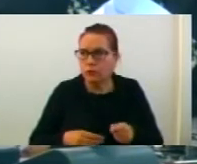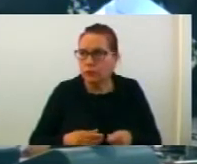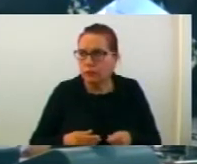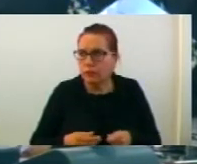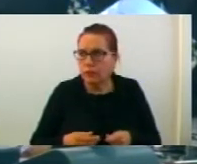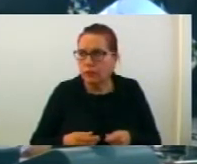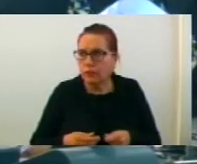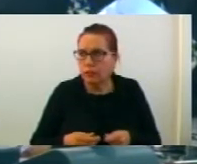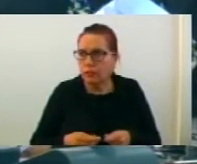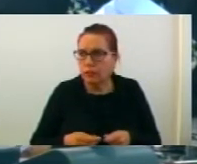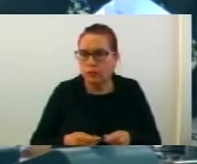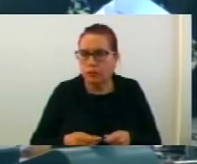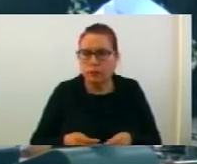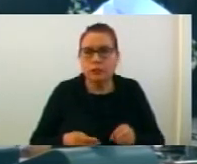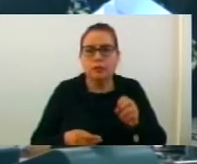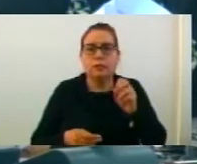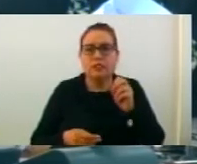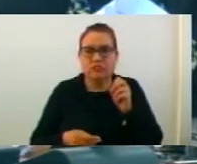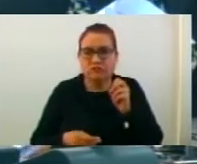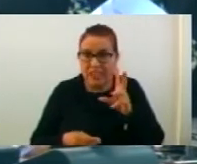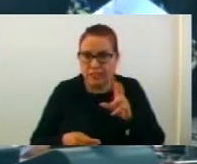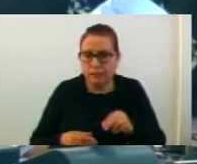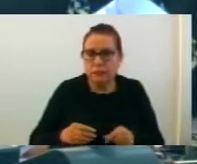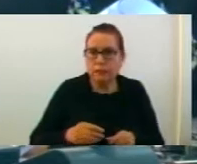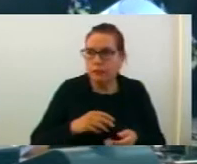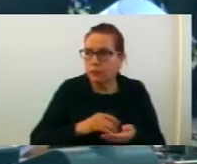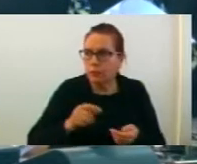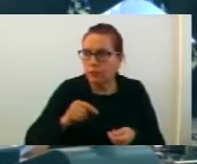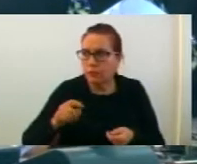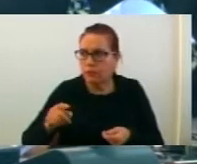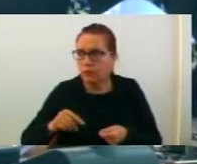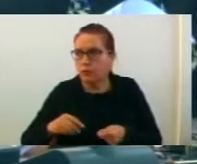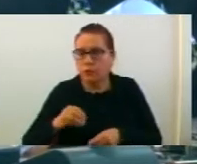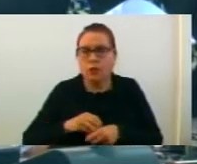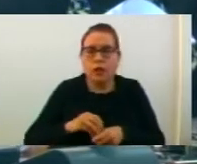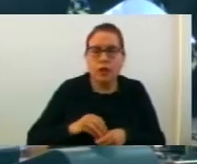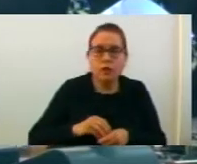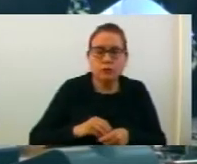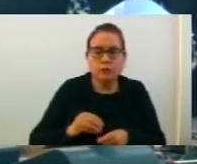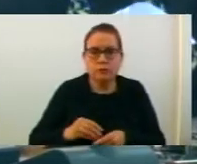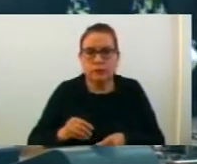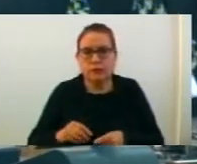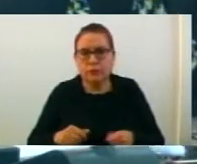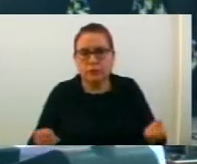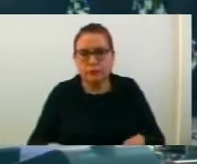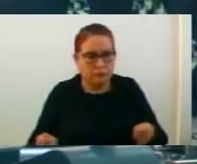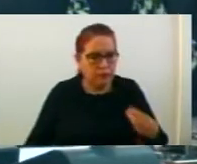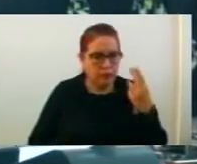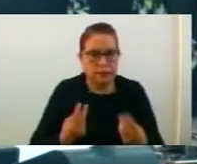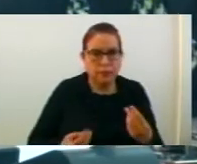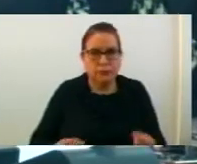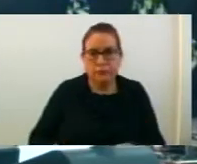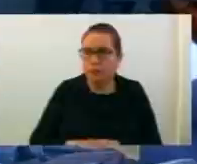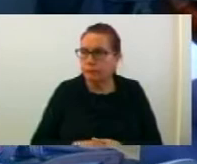износ от нето 20 тил. денари, како помош за учество на државен и мегународен надправаж. Благодарам.